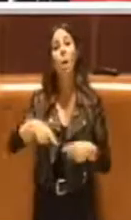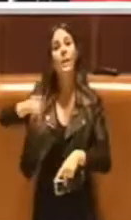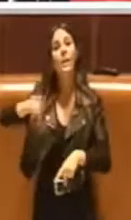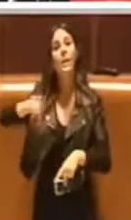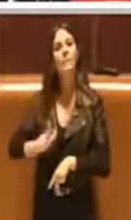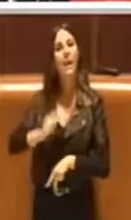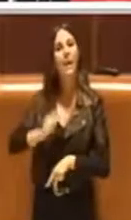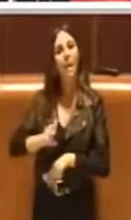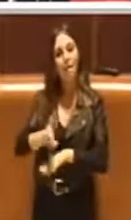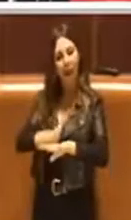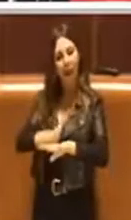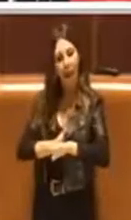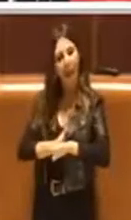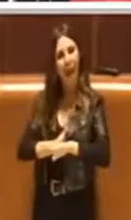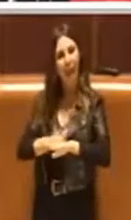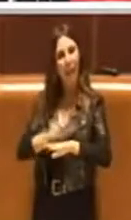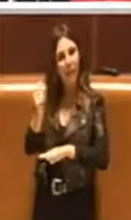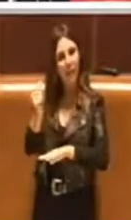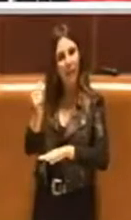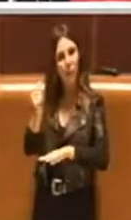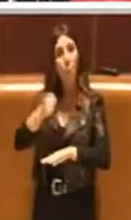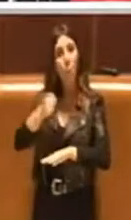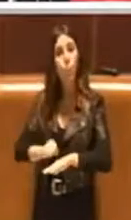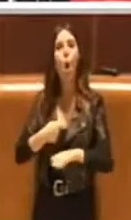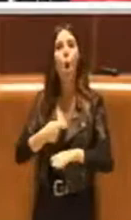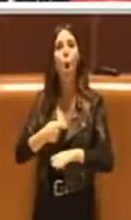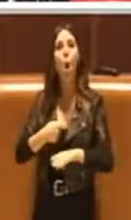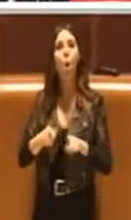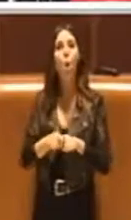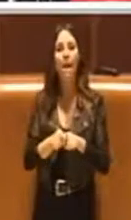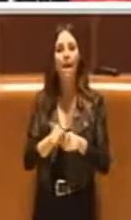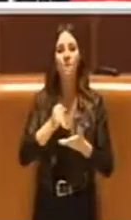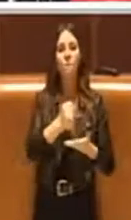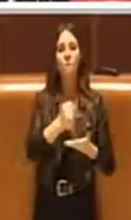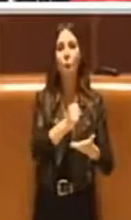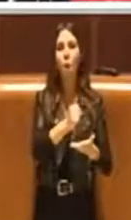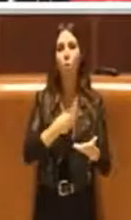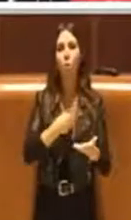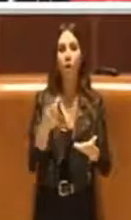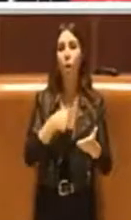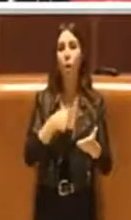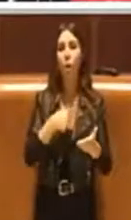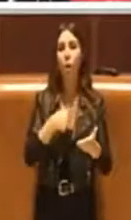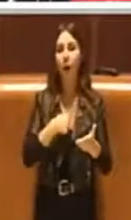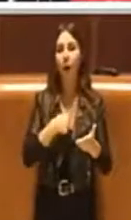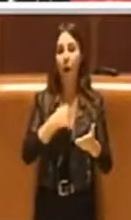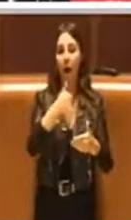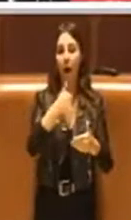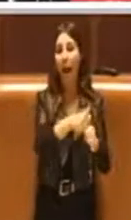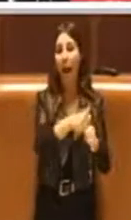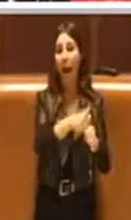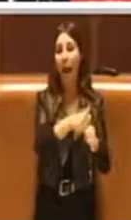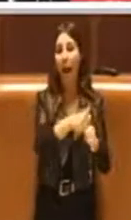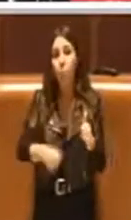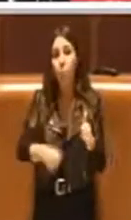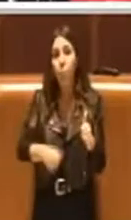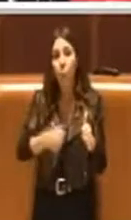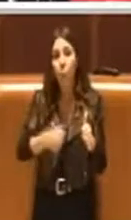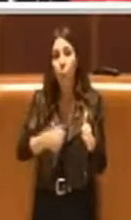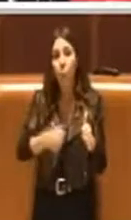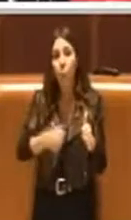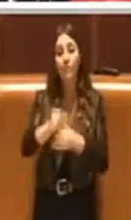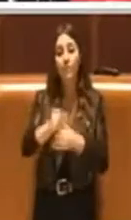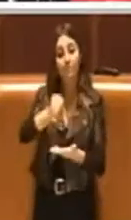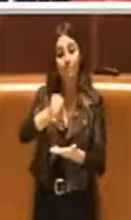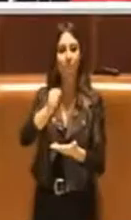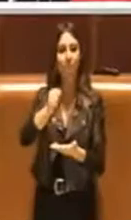essere comunque iscritta al fondo pluriannale vincolato entro la fine dell'anno per poter utilizzare poi i fondi